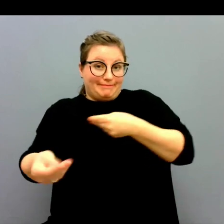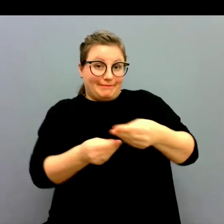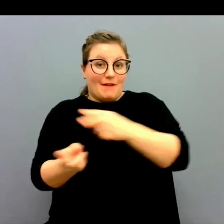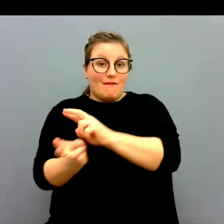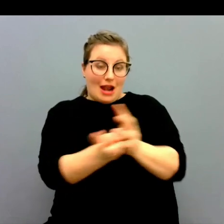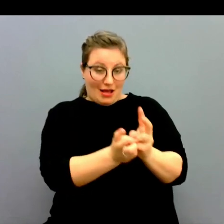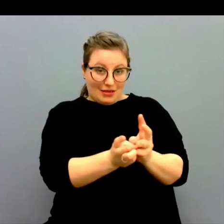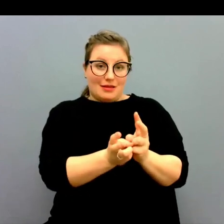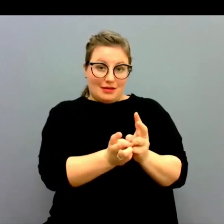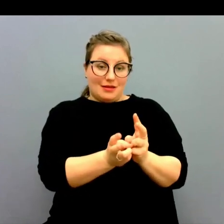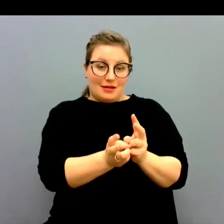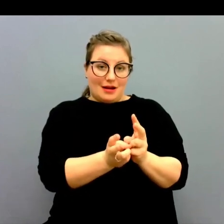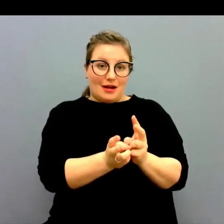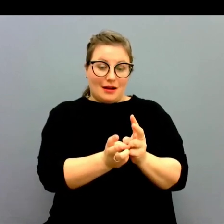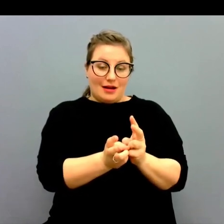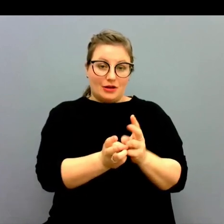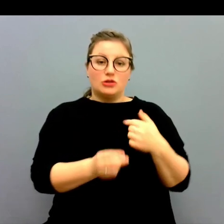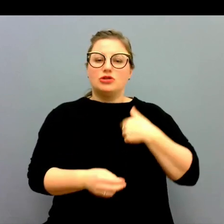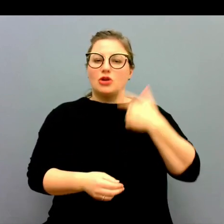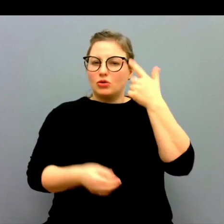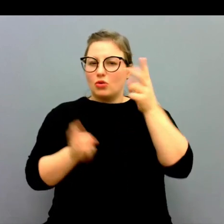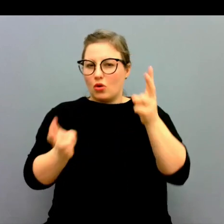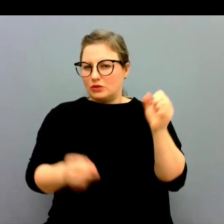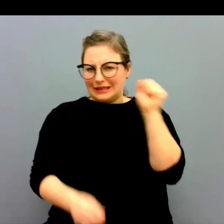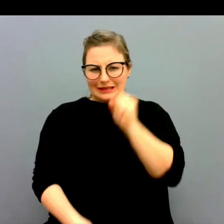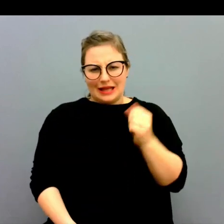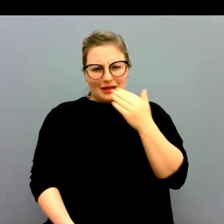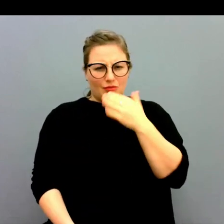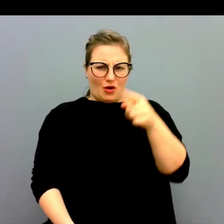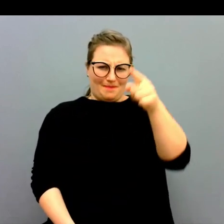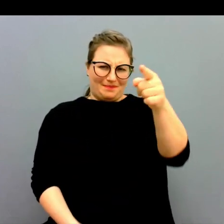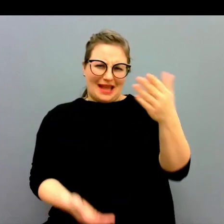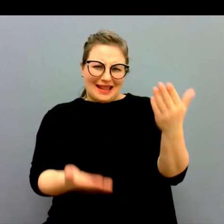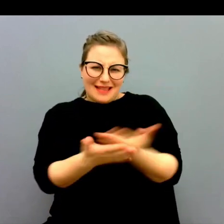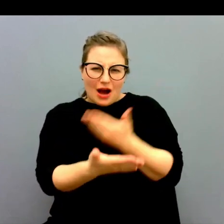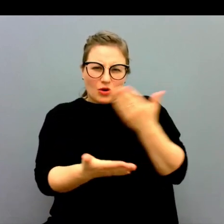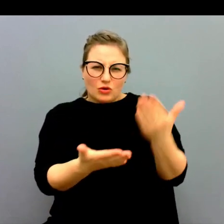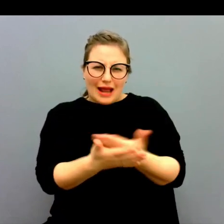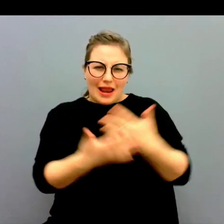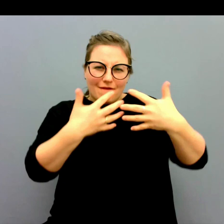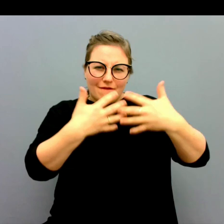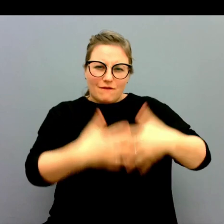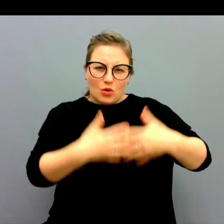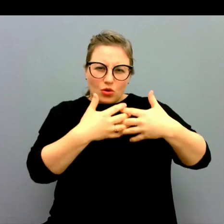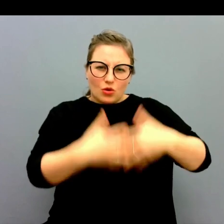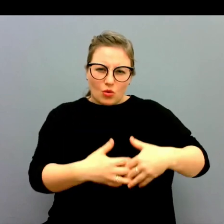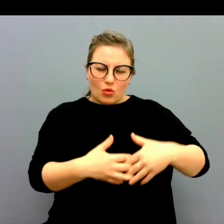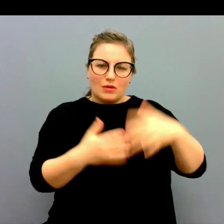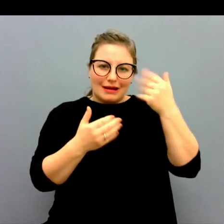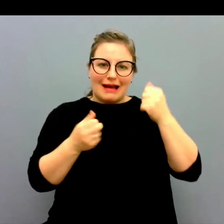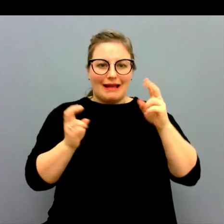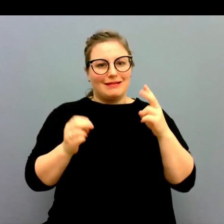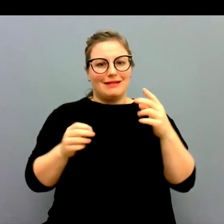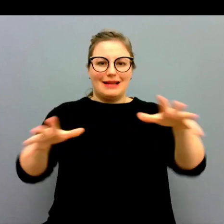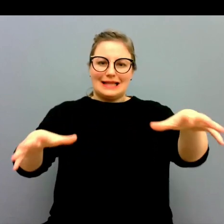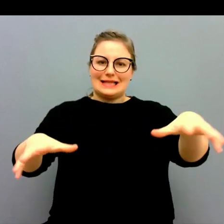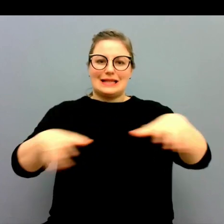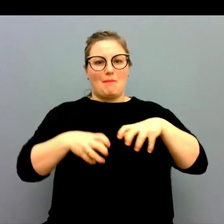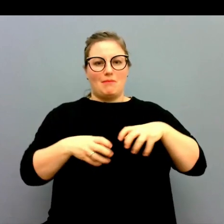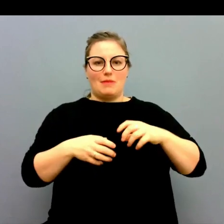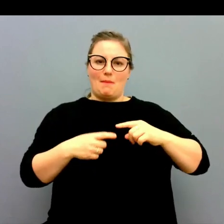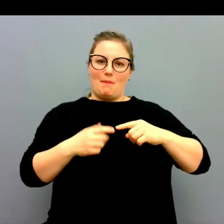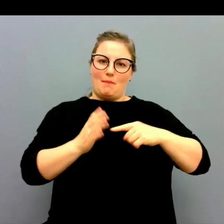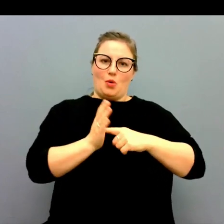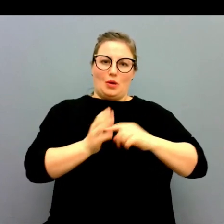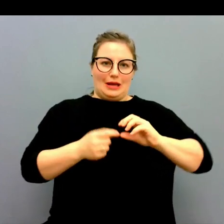alla i det här. Och jag tror också att jättebra som sagt att den här nationella funktionen kan vara en samlande punkt